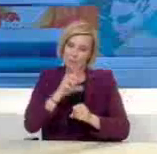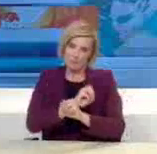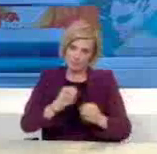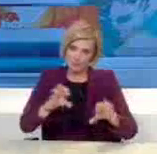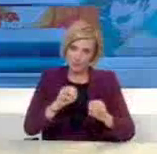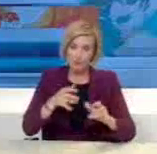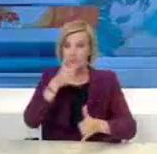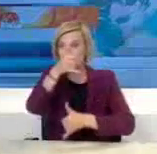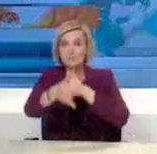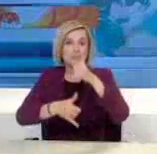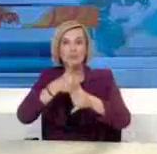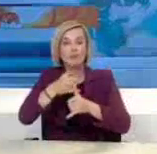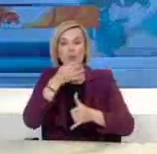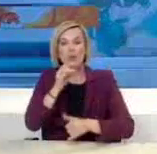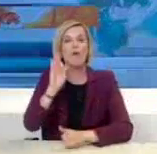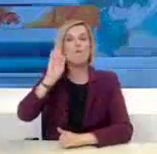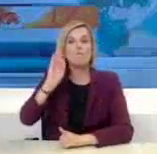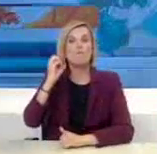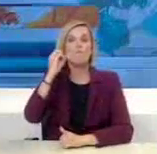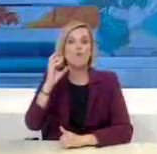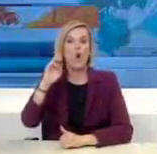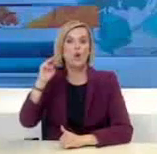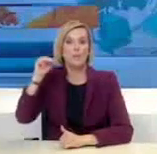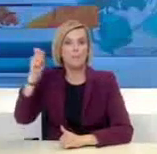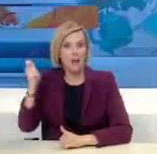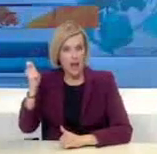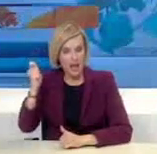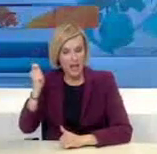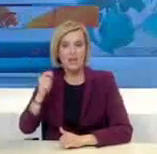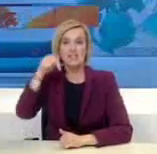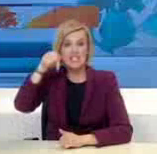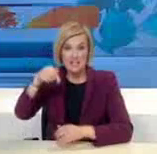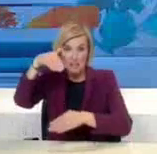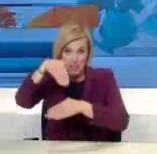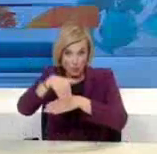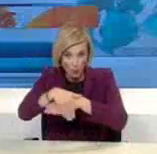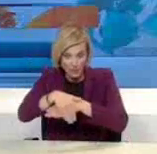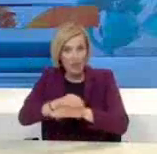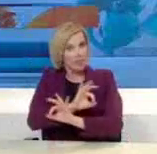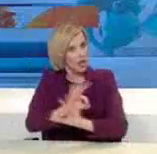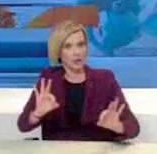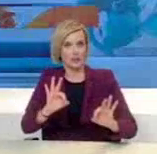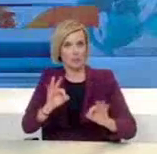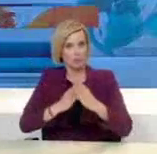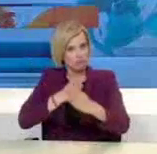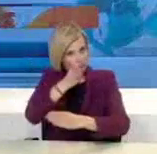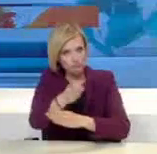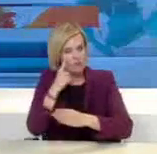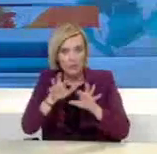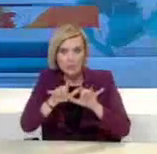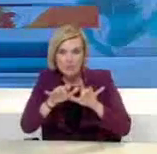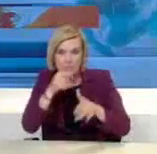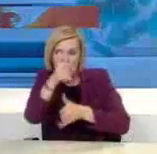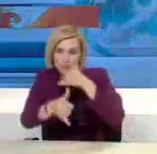σελίδα forma.gov.gr θα είναι διαθέσιμη από σήμερα το βράδυ. Και επίσης να διευκρινίσουμε σχετικά με τους